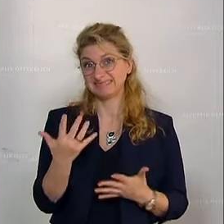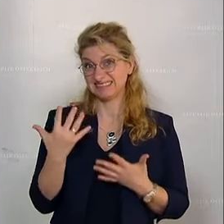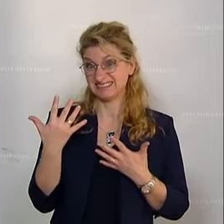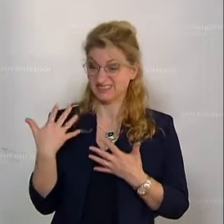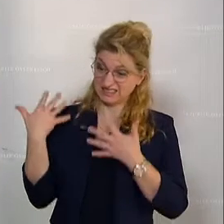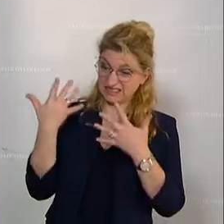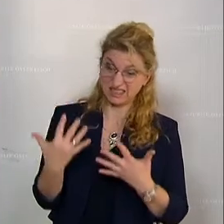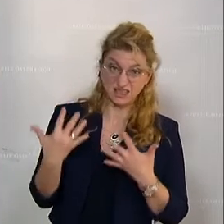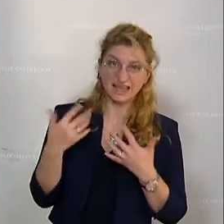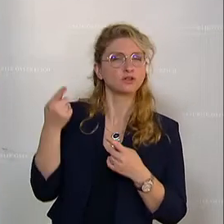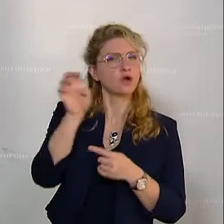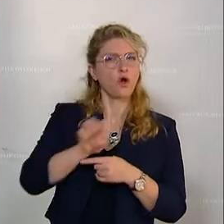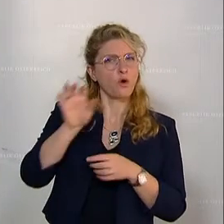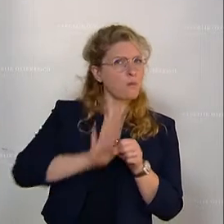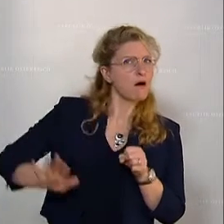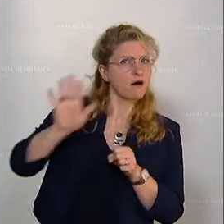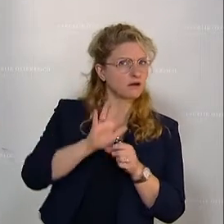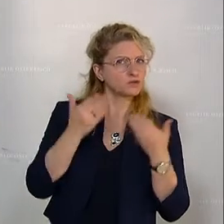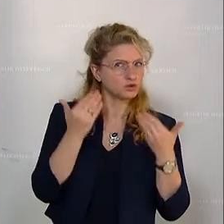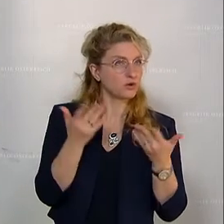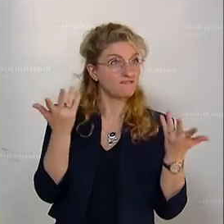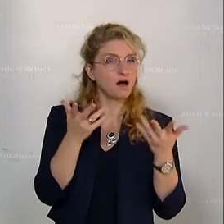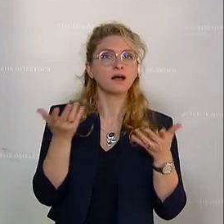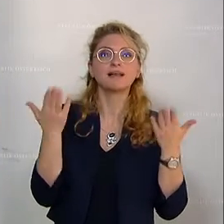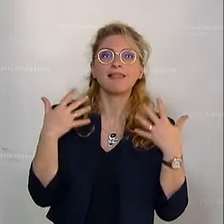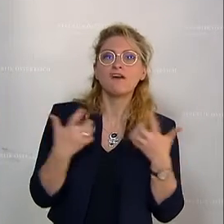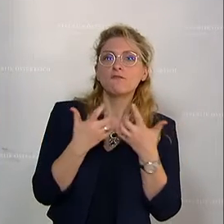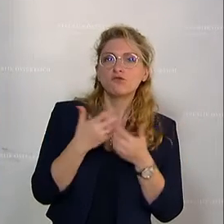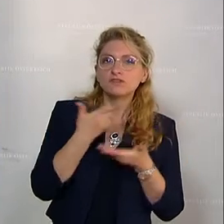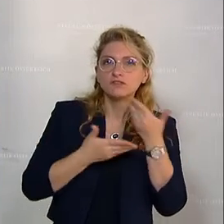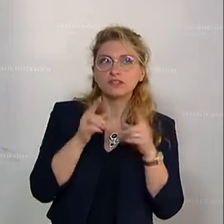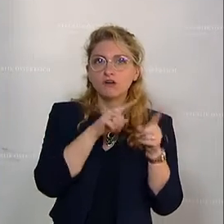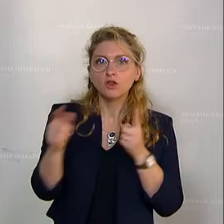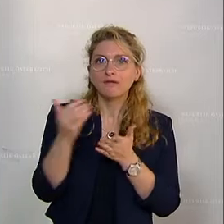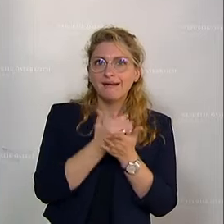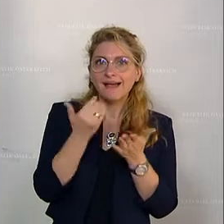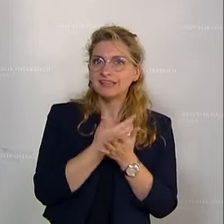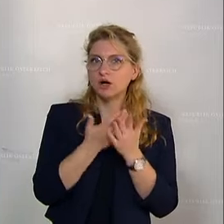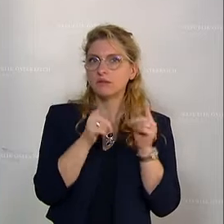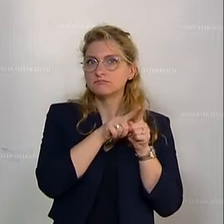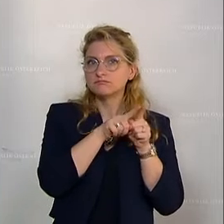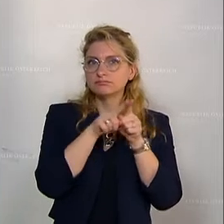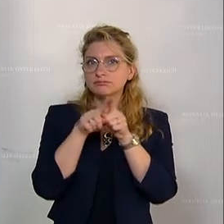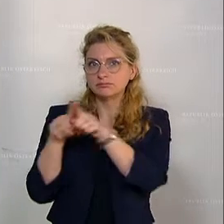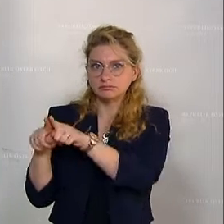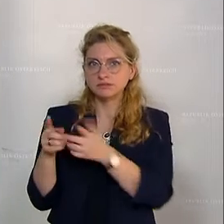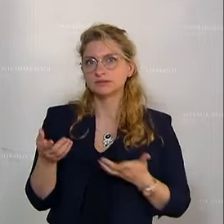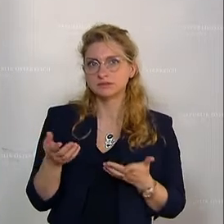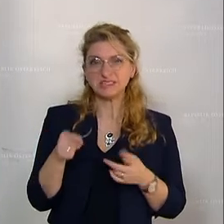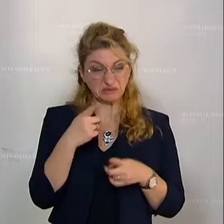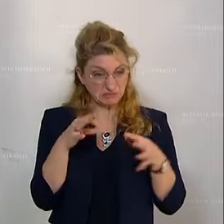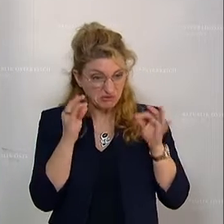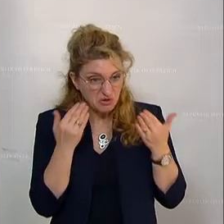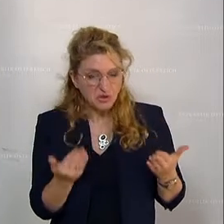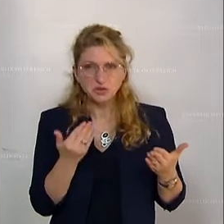europäisches Phänomen, dass die Einkommen in der Land und Forstwirtschaft stagnieren. Das ist ein Befund, der uns nicht ruhen lassen